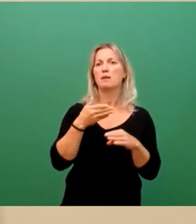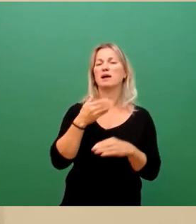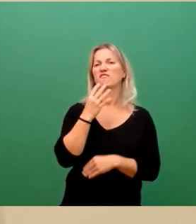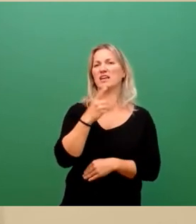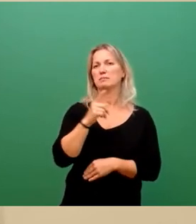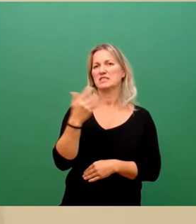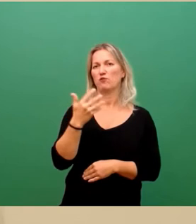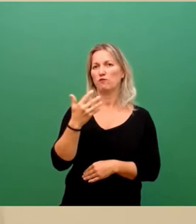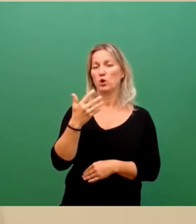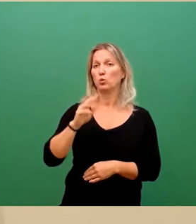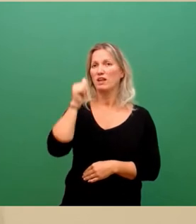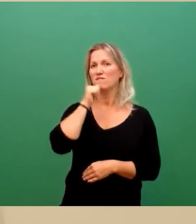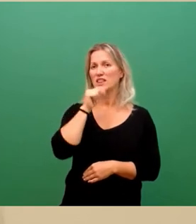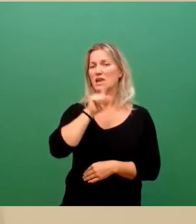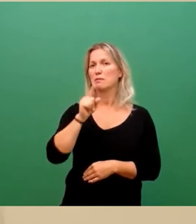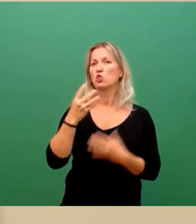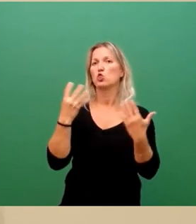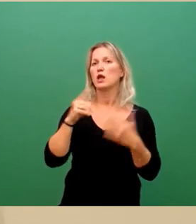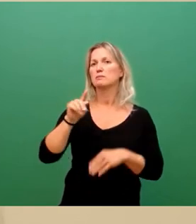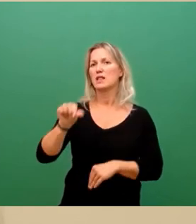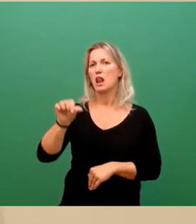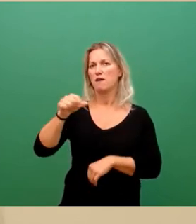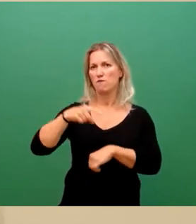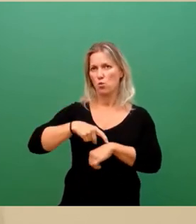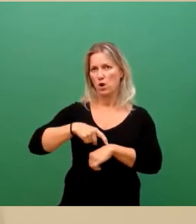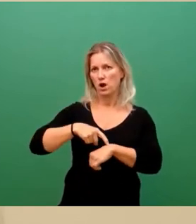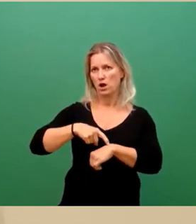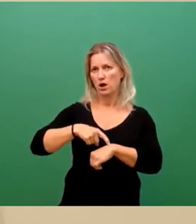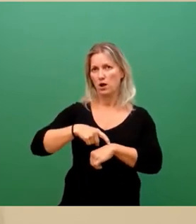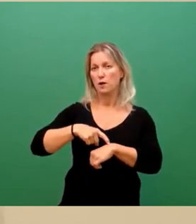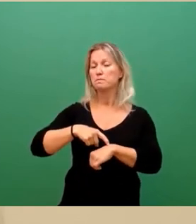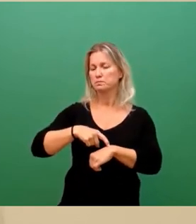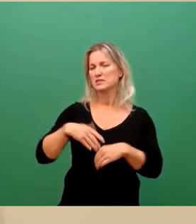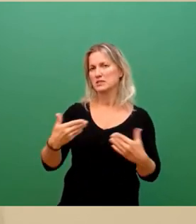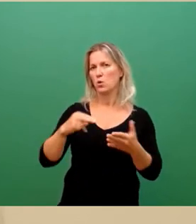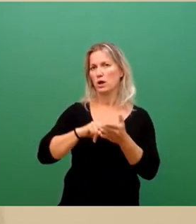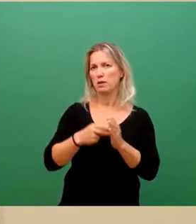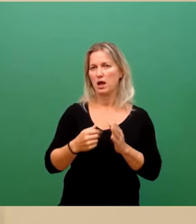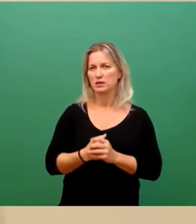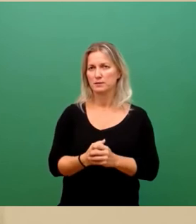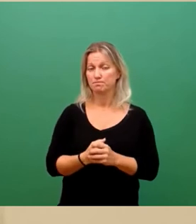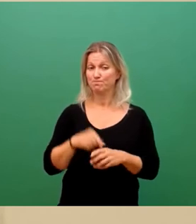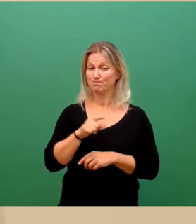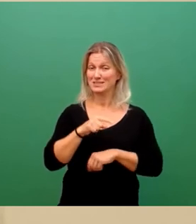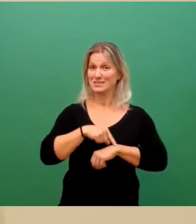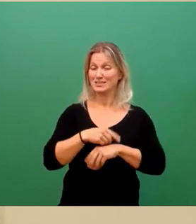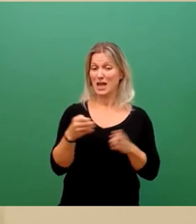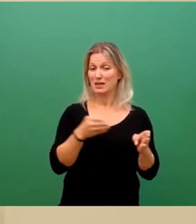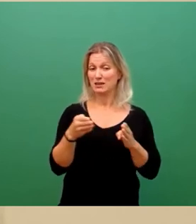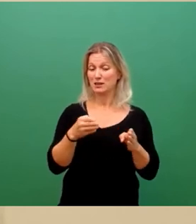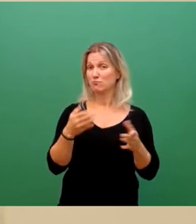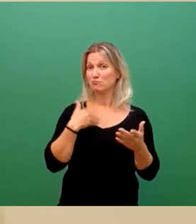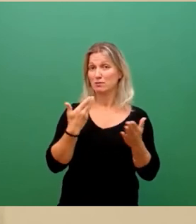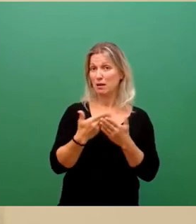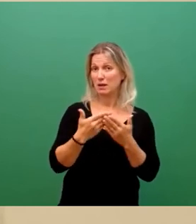Freitag von 9.00 Uhr bis 11.00 Uhr angesetzt. In diesem Zeitraum kann jeder, der ein Ausweisdokument